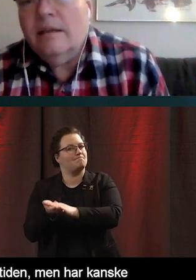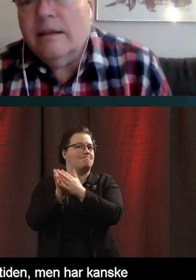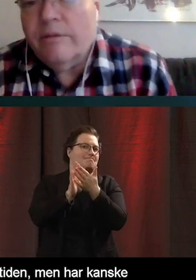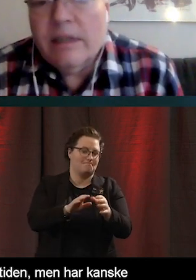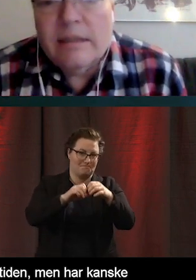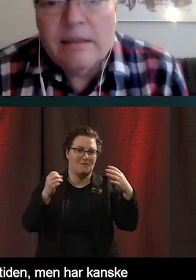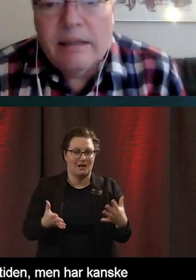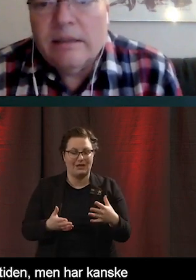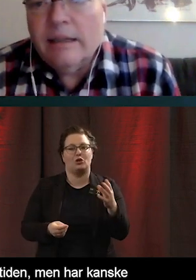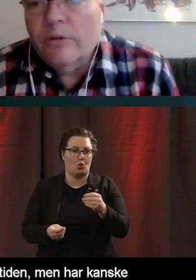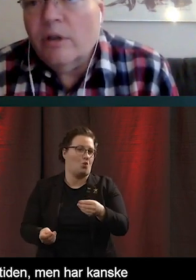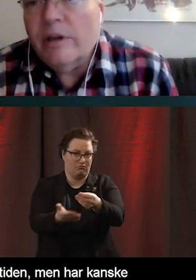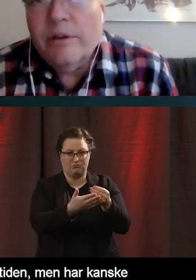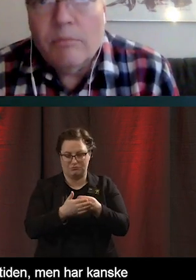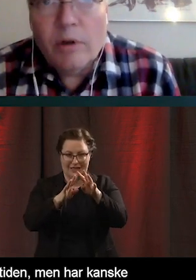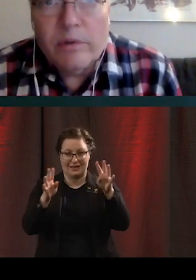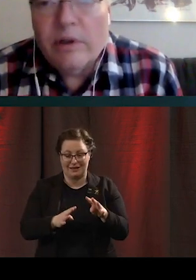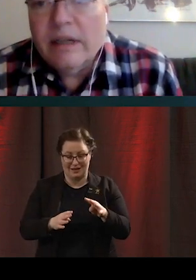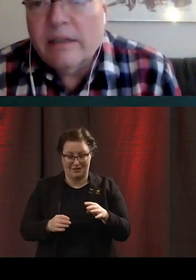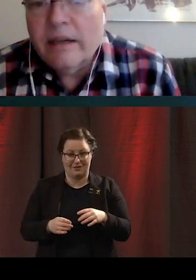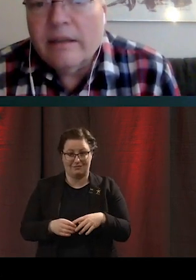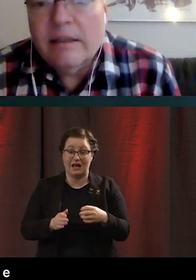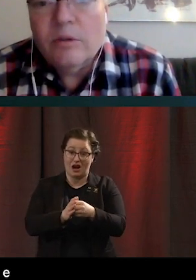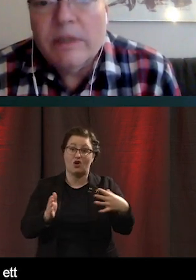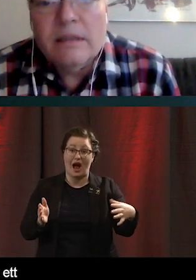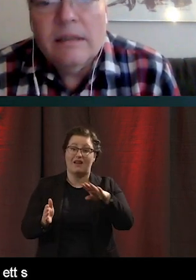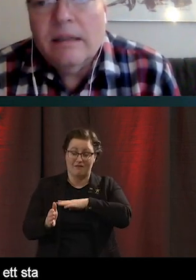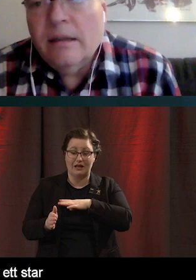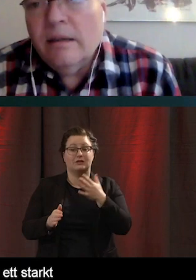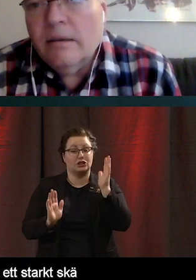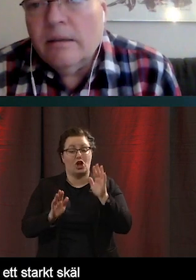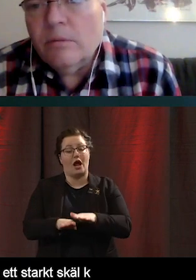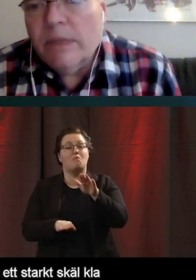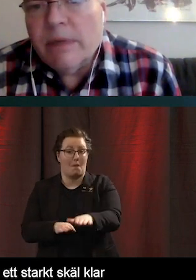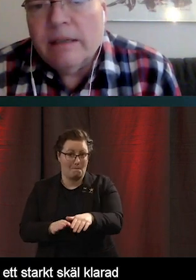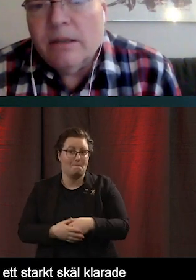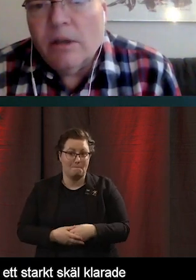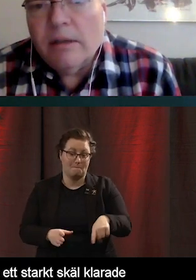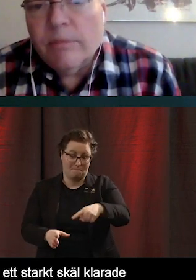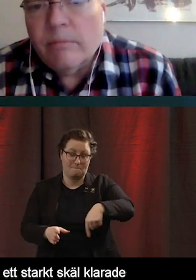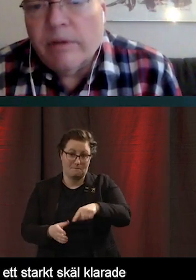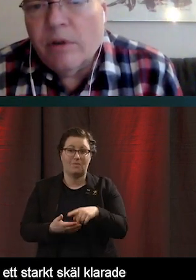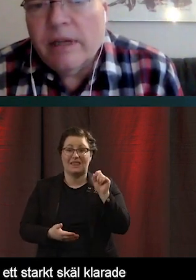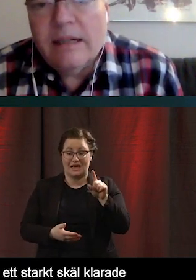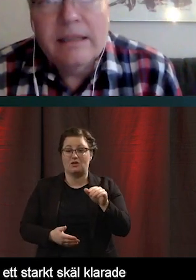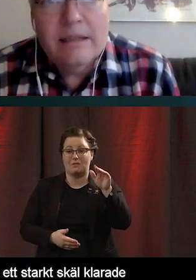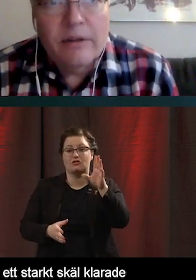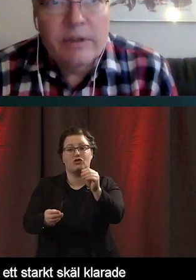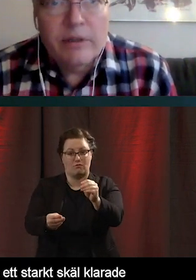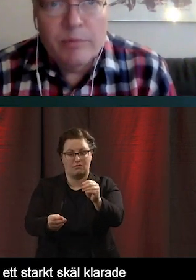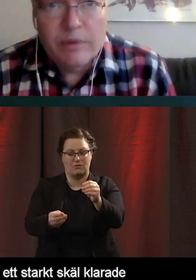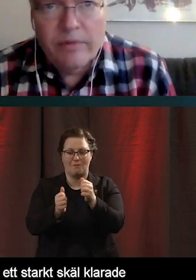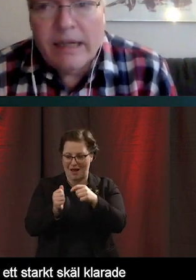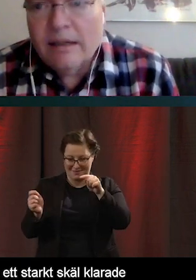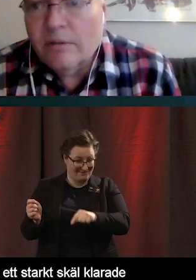det finns ett starkt skäl då klarade de av att ta det här steget in och bli mer digitala. Men vi har hela tiden